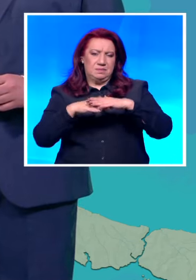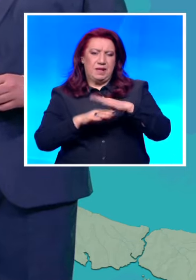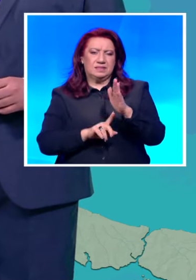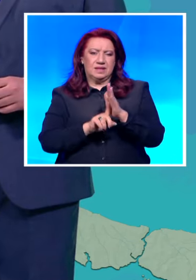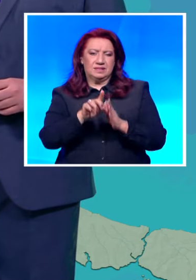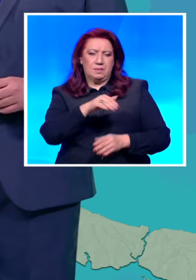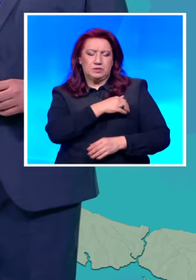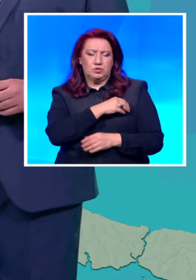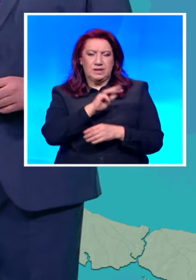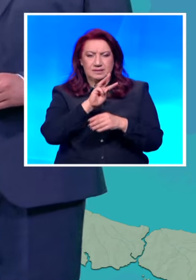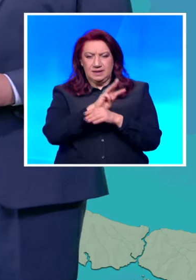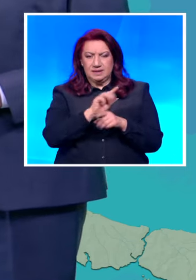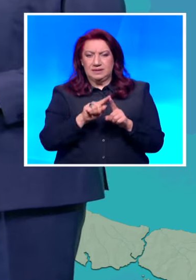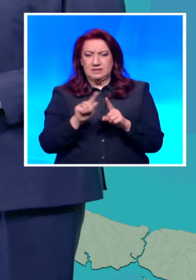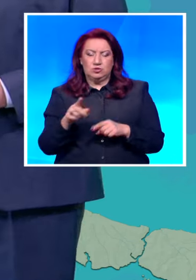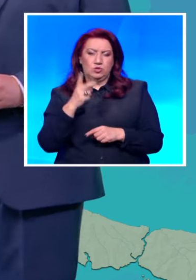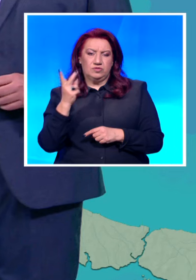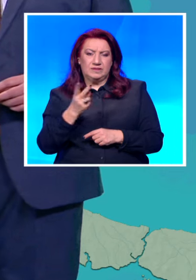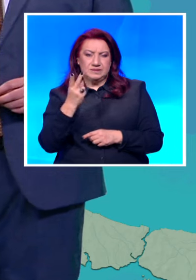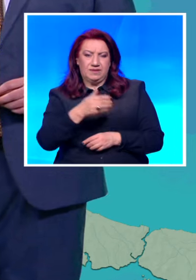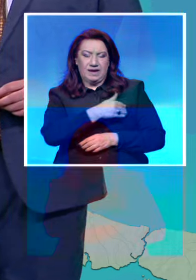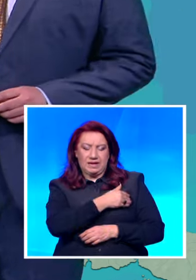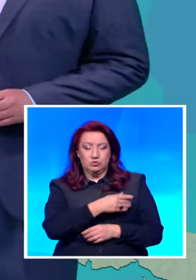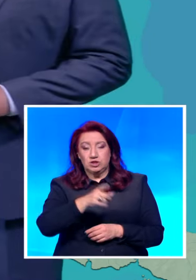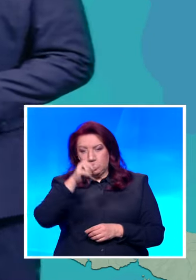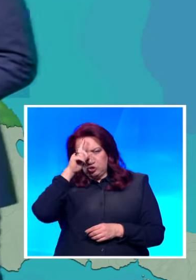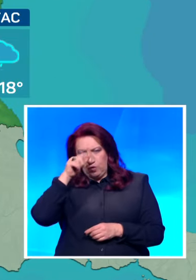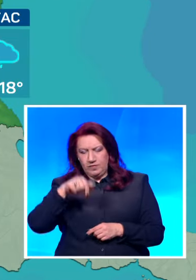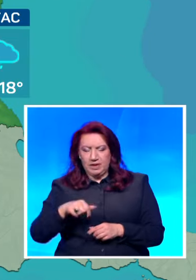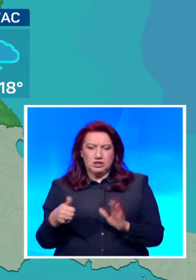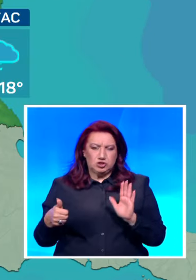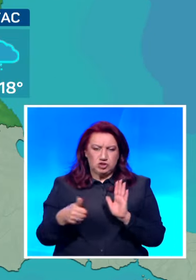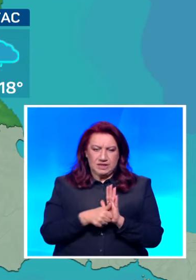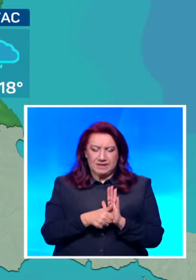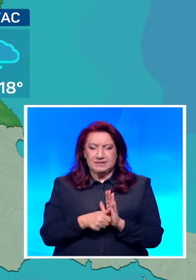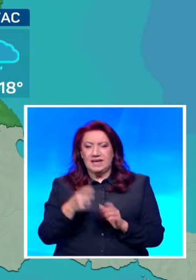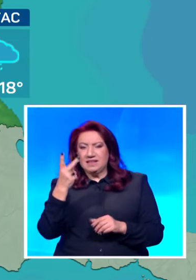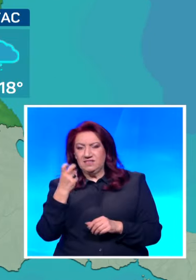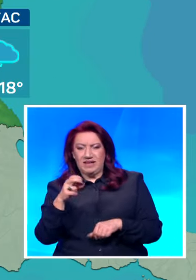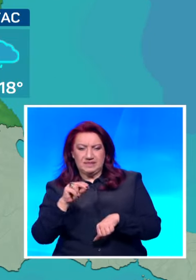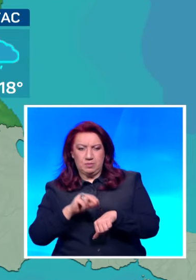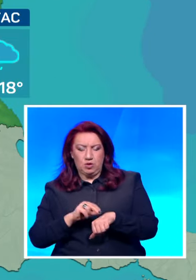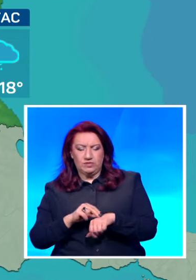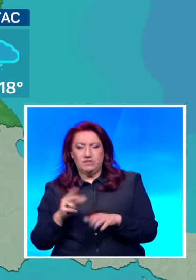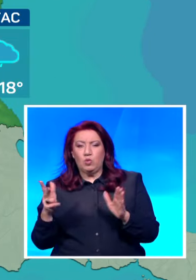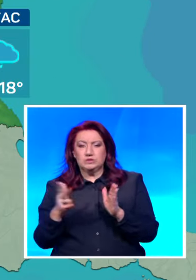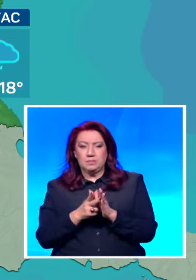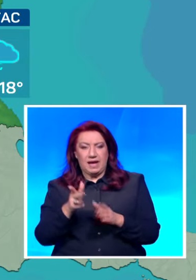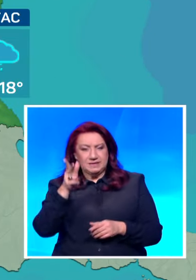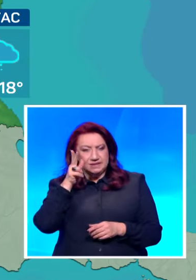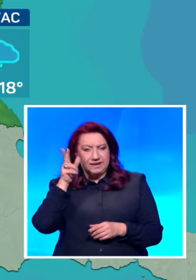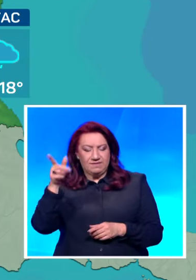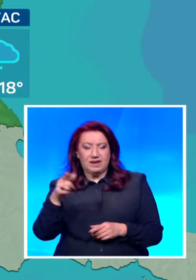Музиката Олицата около 16-20 градуса в Пловдив, 18 максимална температура в Варна.